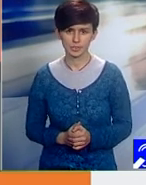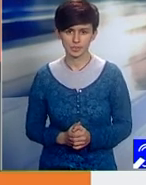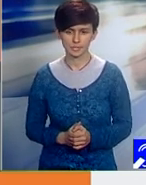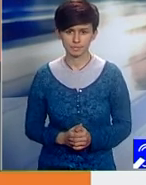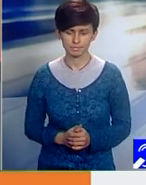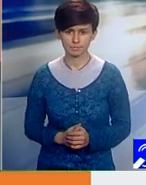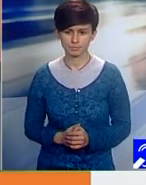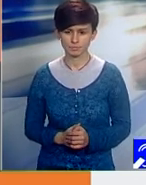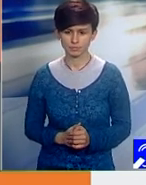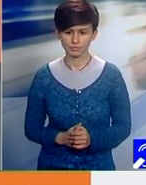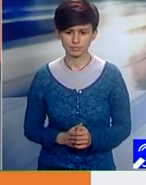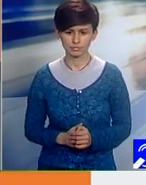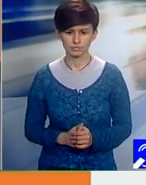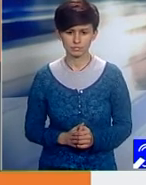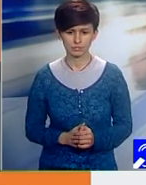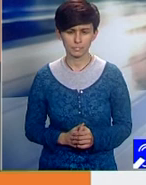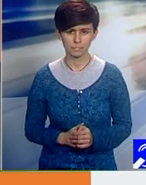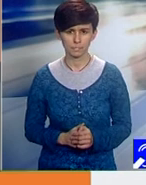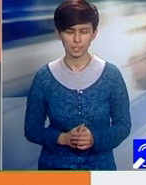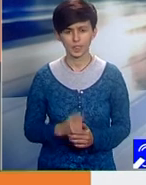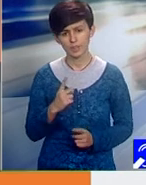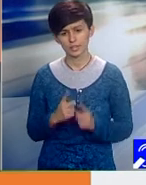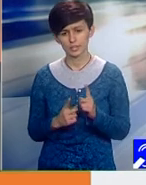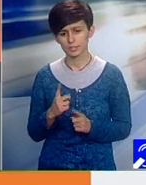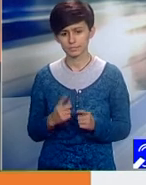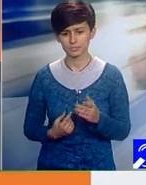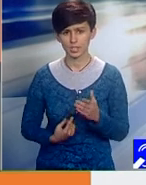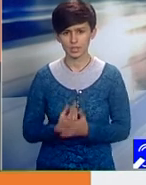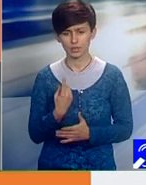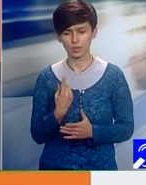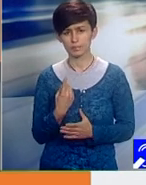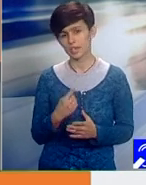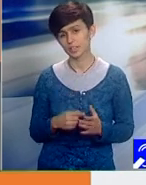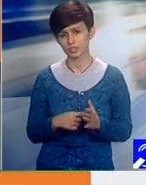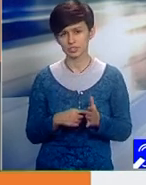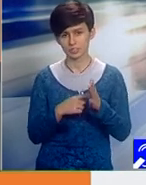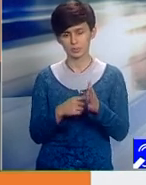cumva oarecare precipitare, s-a luise de pregătire,